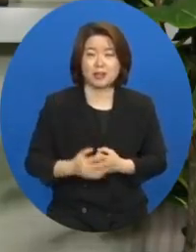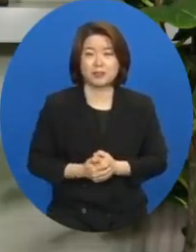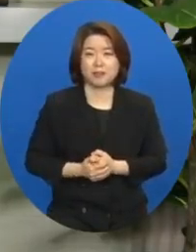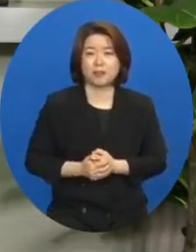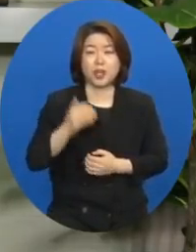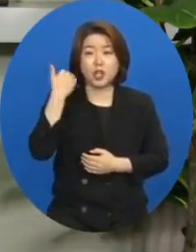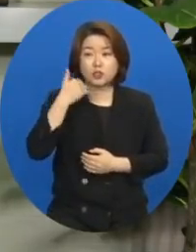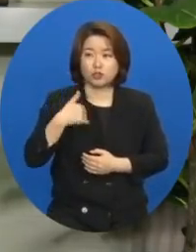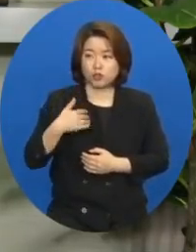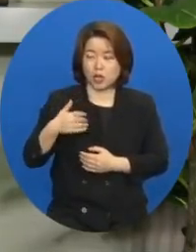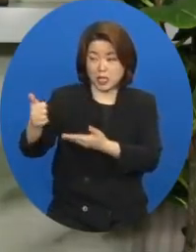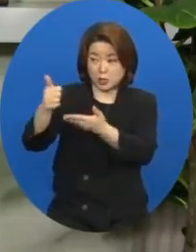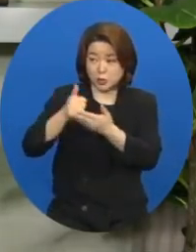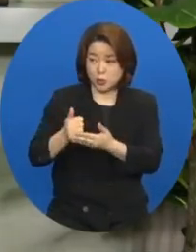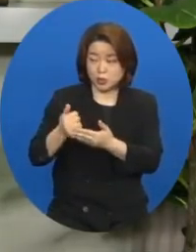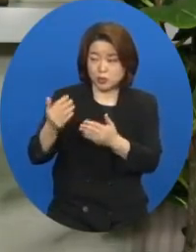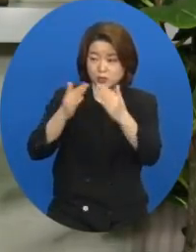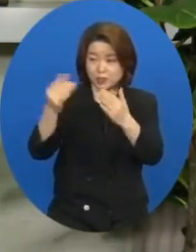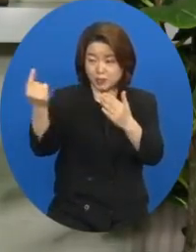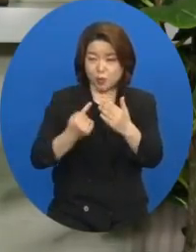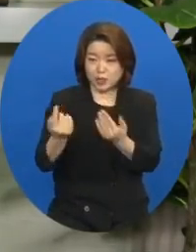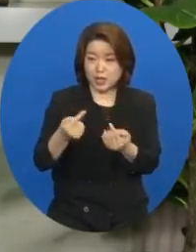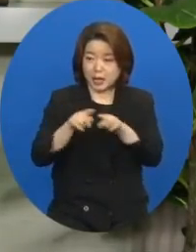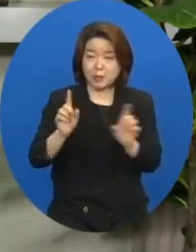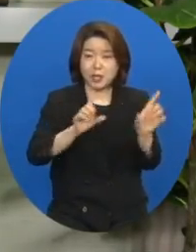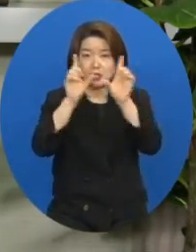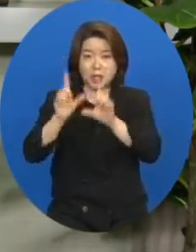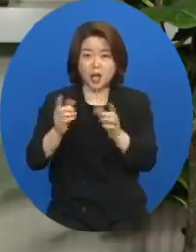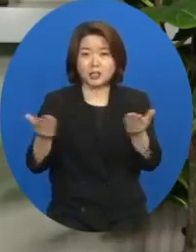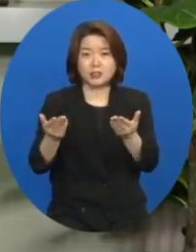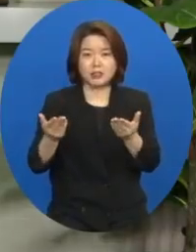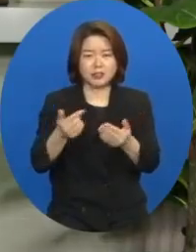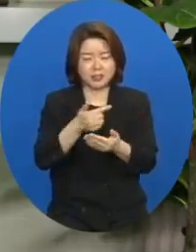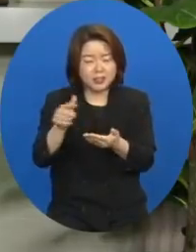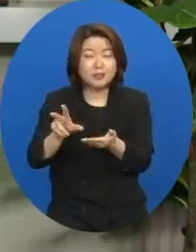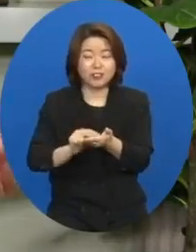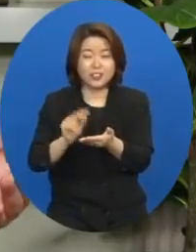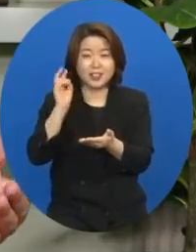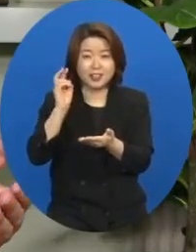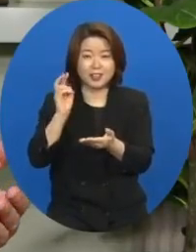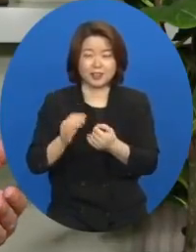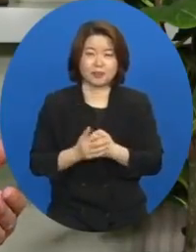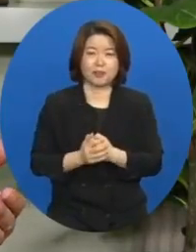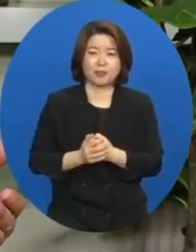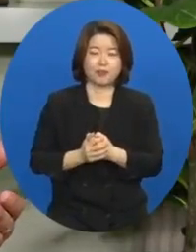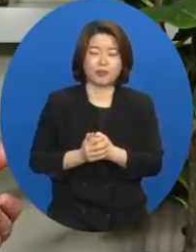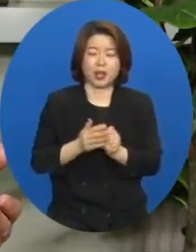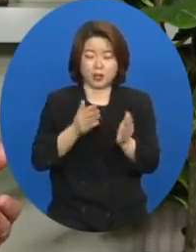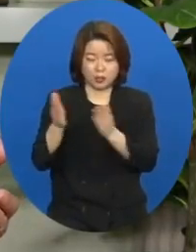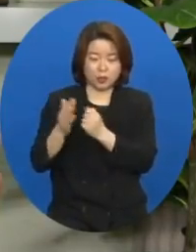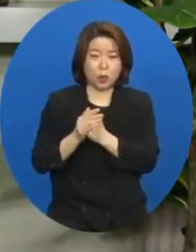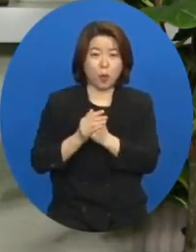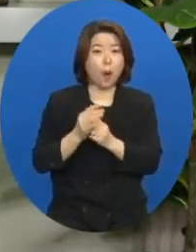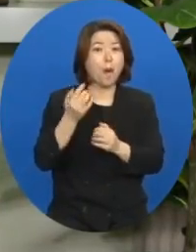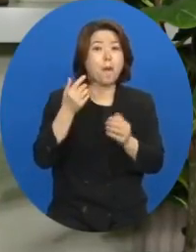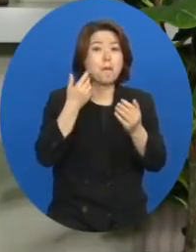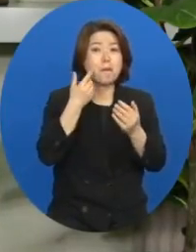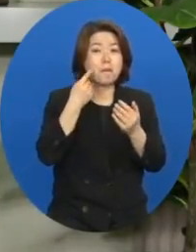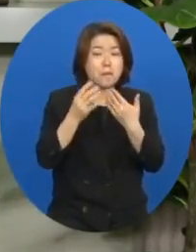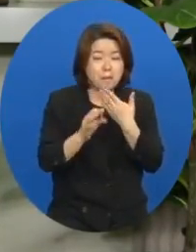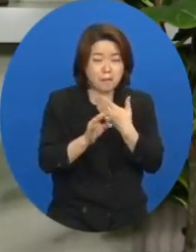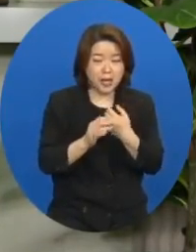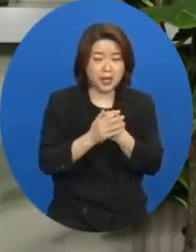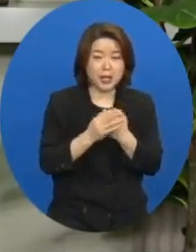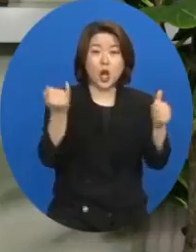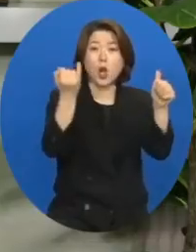누가 집에 와서 함께 사는 일이 얼마나 큰 일입니까? 여러분 만약에 결혼을 하게 된다면 그건 더 큰